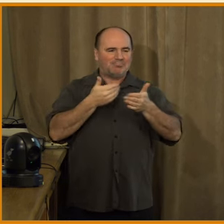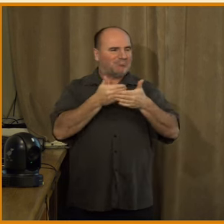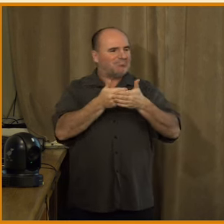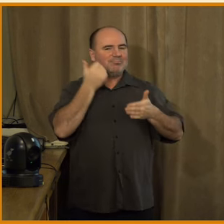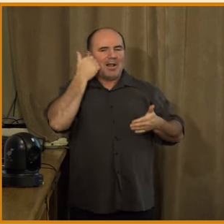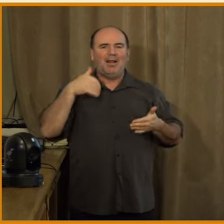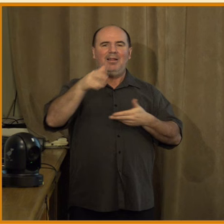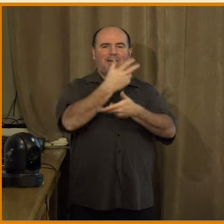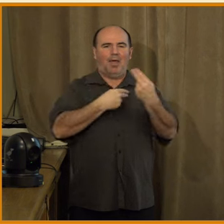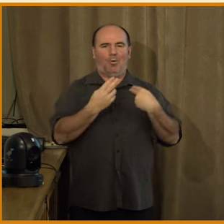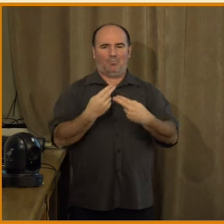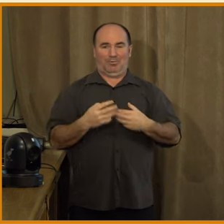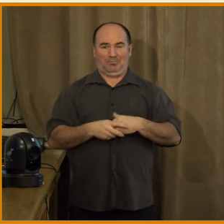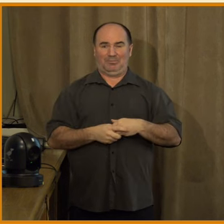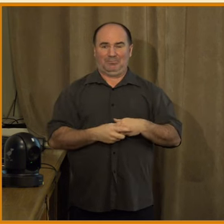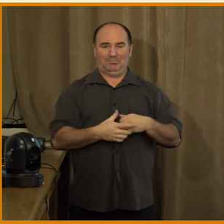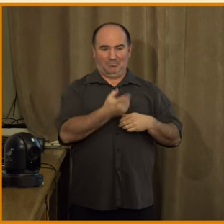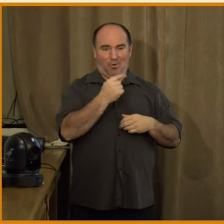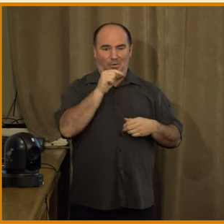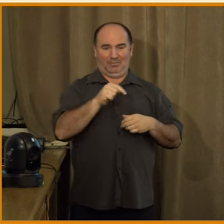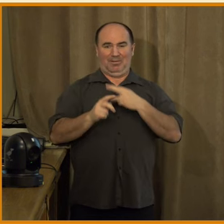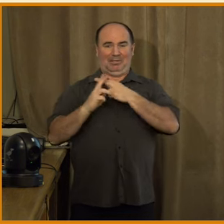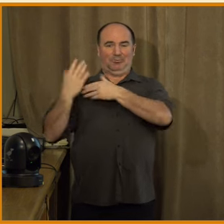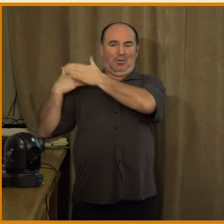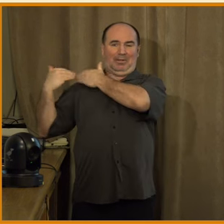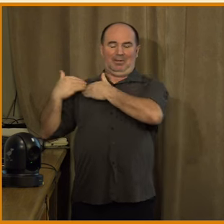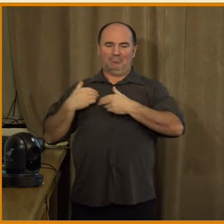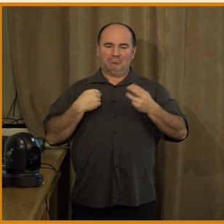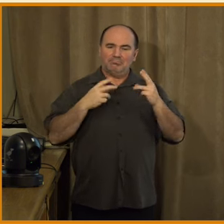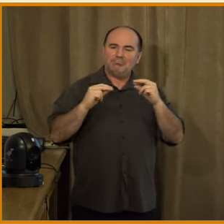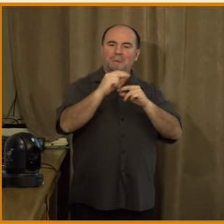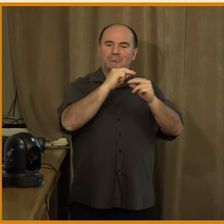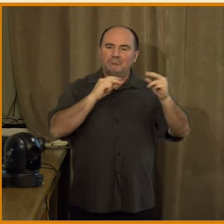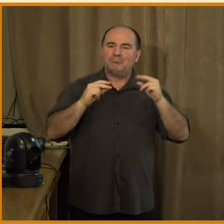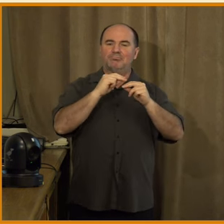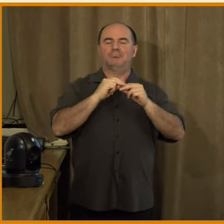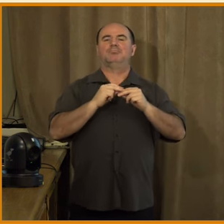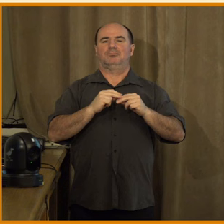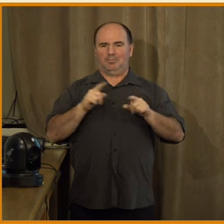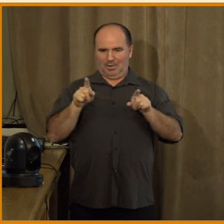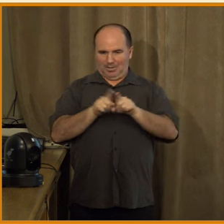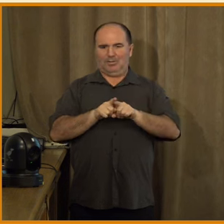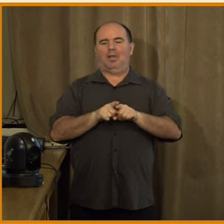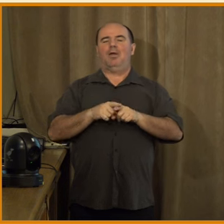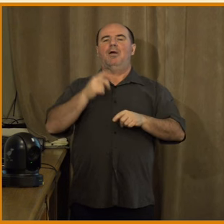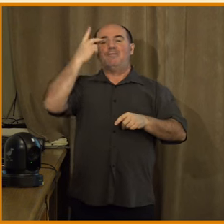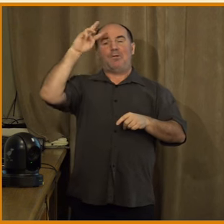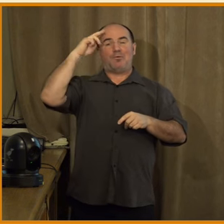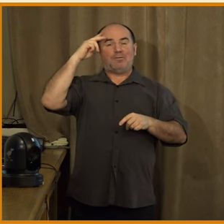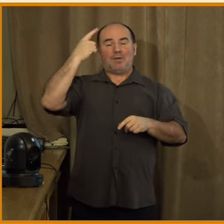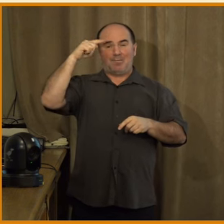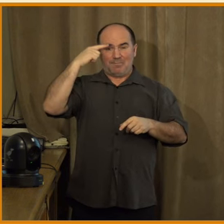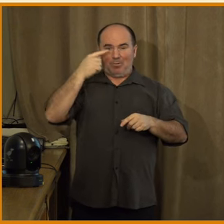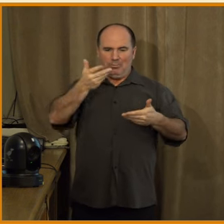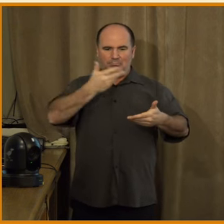odjak živa. Můžu tady odkázat třeba na práci kolegů, religionistů, soustavu filozofie a religionistiky filozofické fakulty, které se